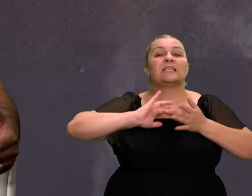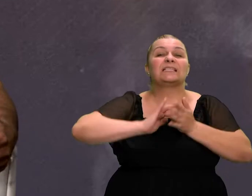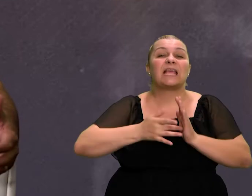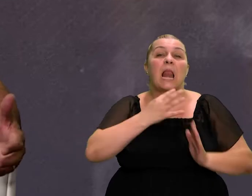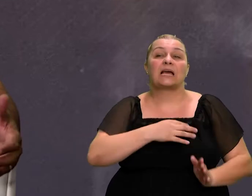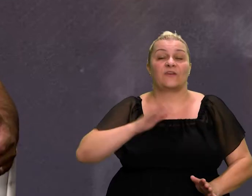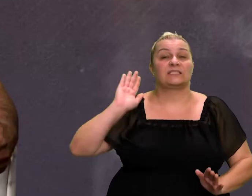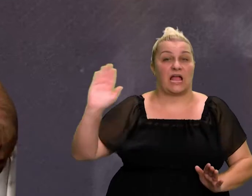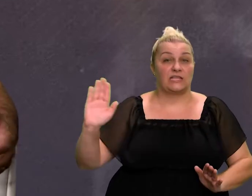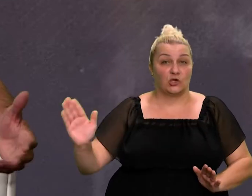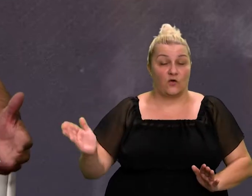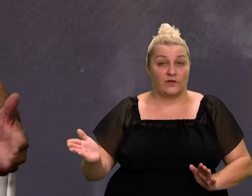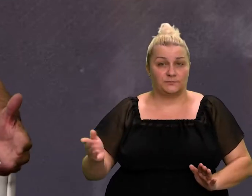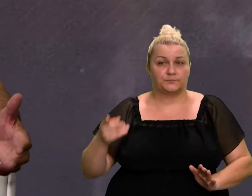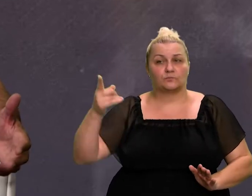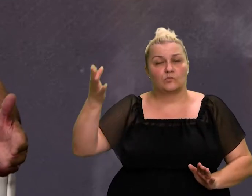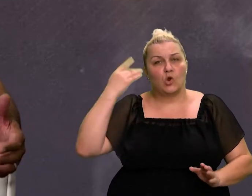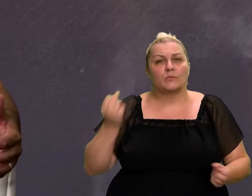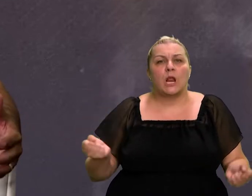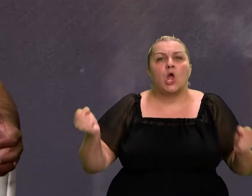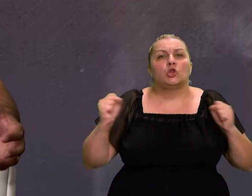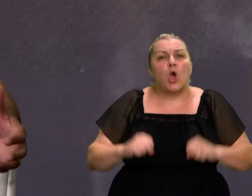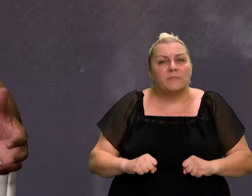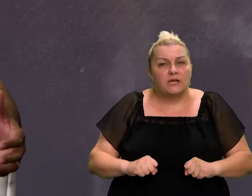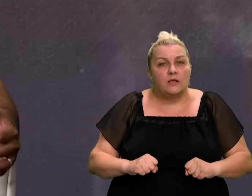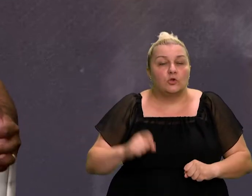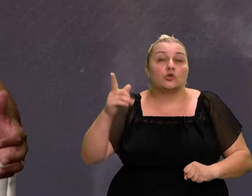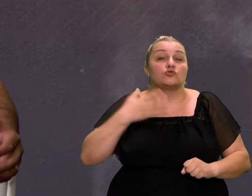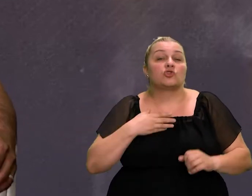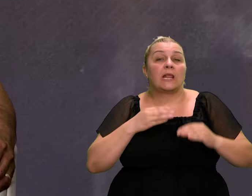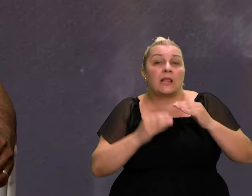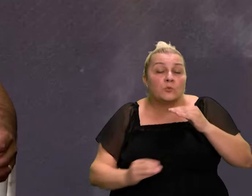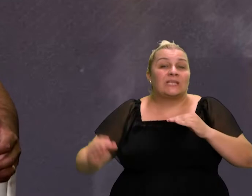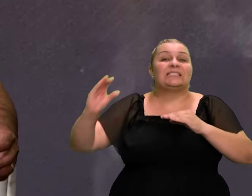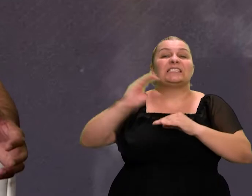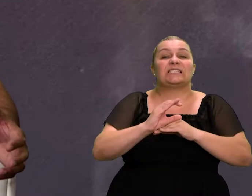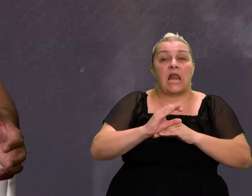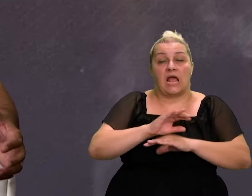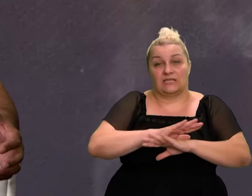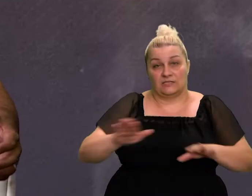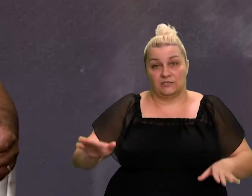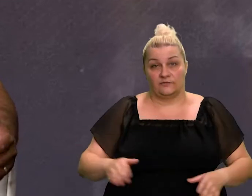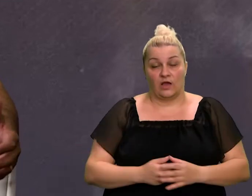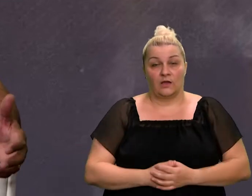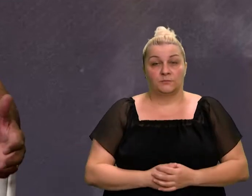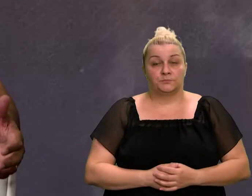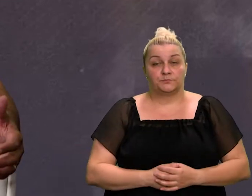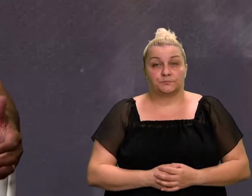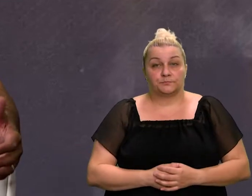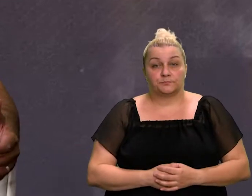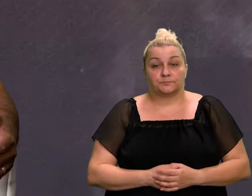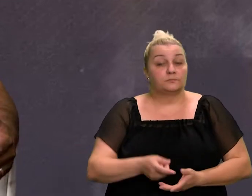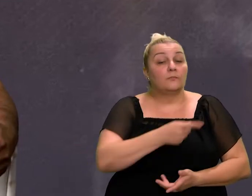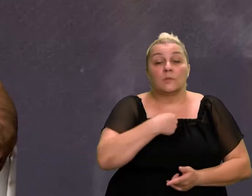Hrvatska i oni su bili dominantni u toj Jugoslaviju. Oni su težili da oni budu iznad svega. Znači, nama je